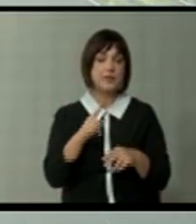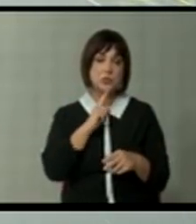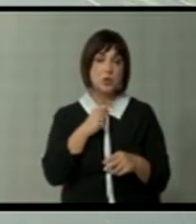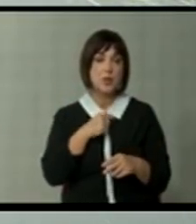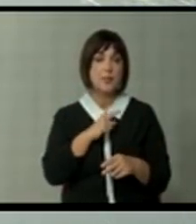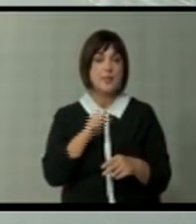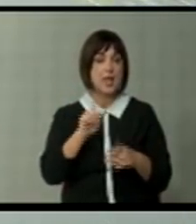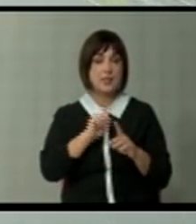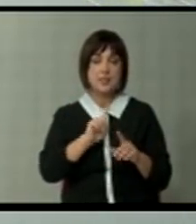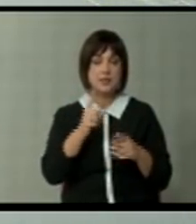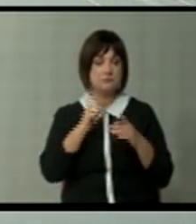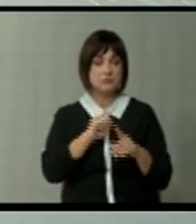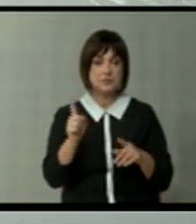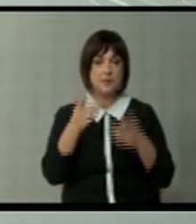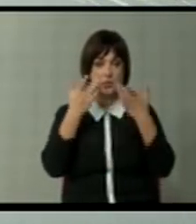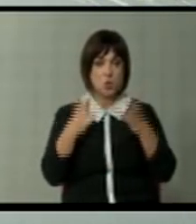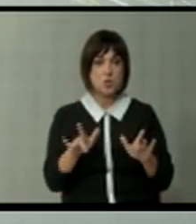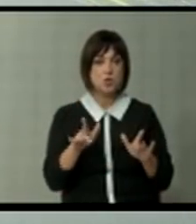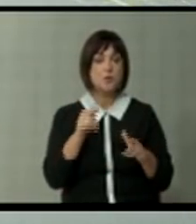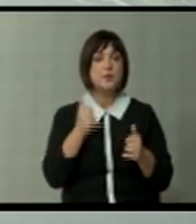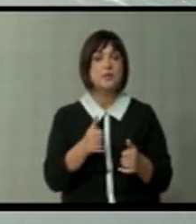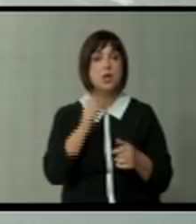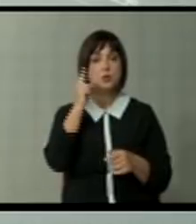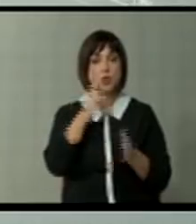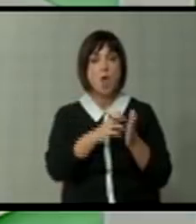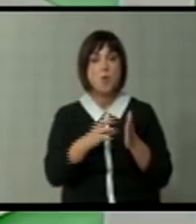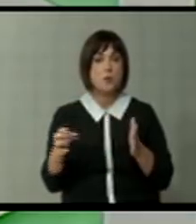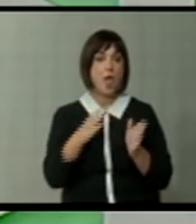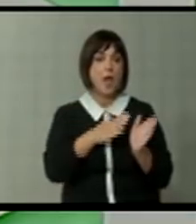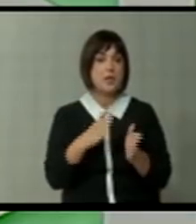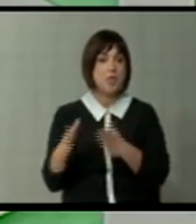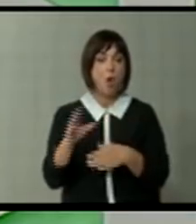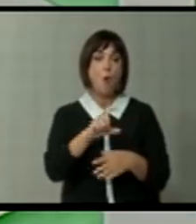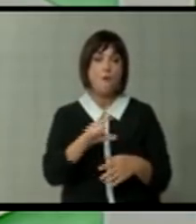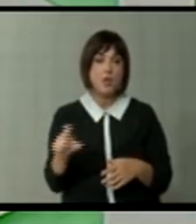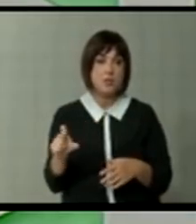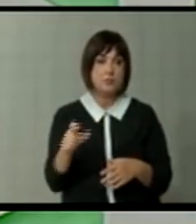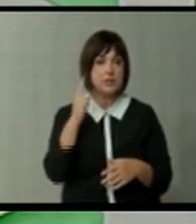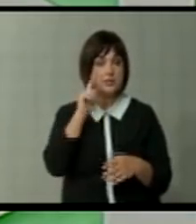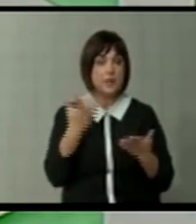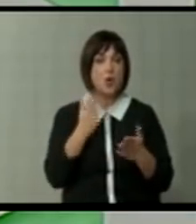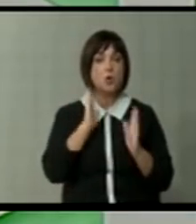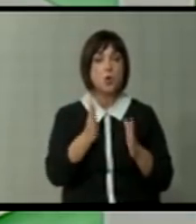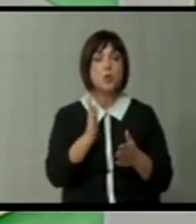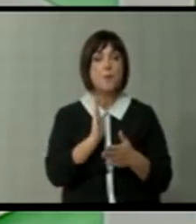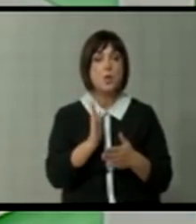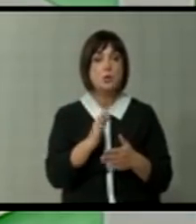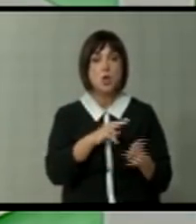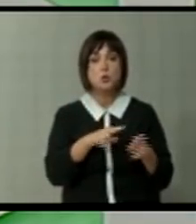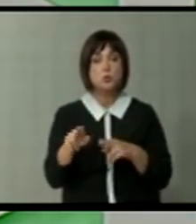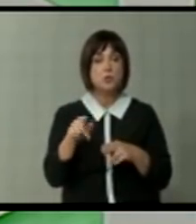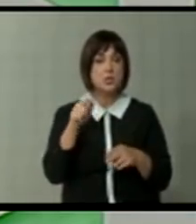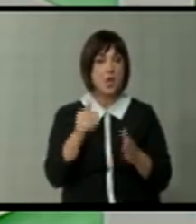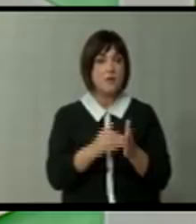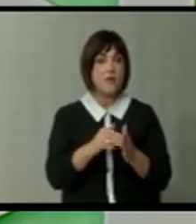што се Не смееме да се откажуваме. Не смееме да се откажуваме. Сега, случаите ќе продолжат во редовните обвинителства. Не знам како ќе оди по натаму. Меѓутоа судските